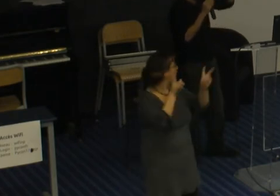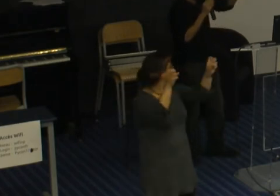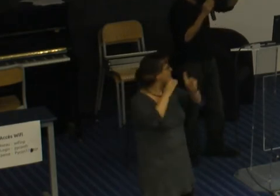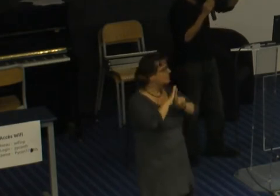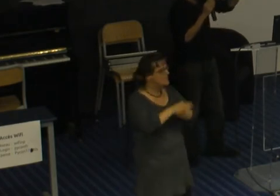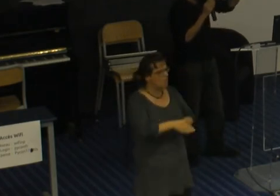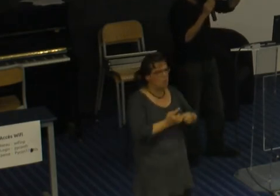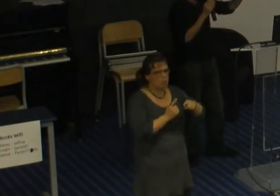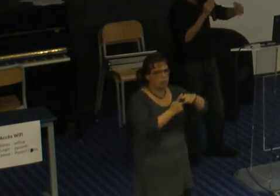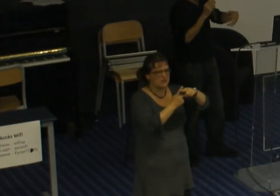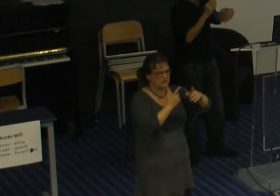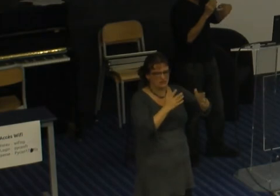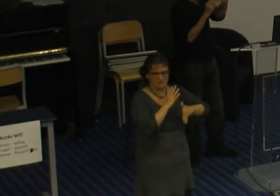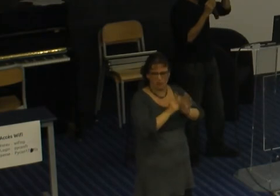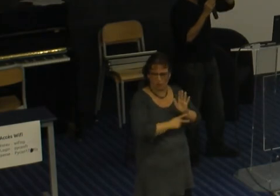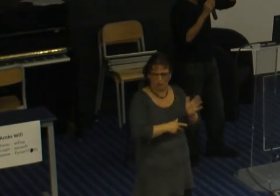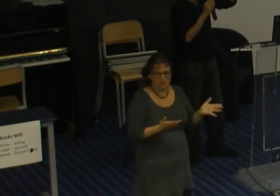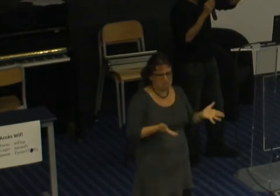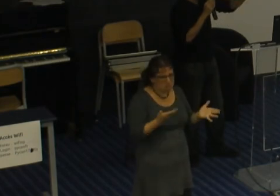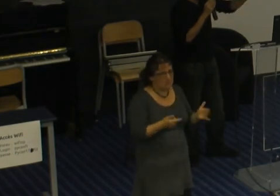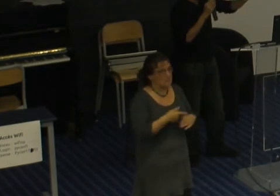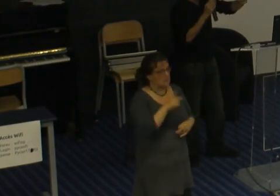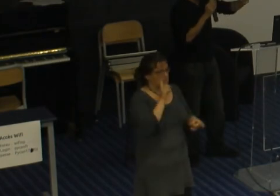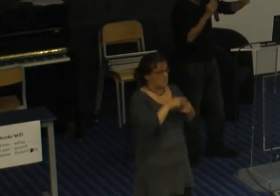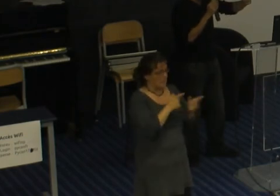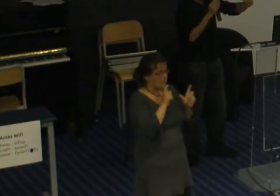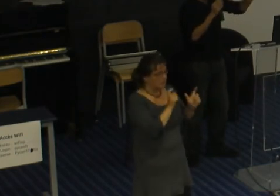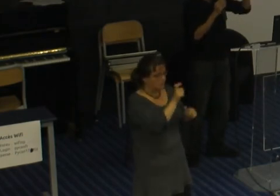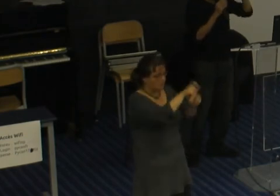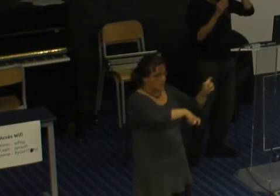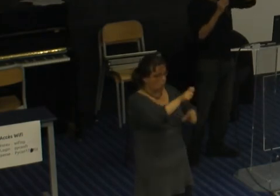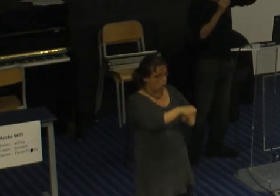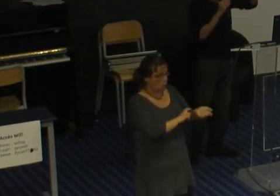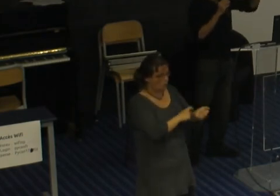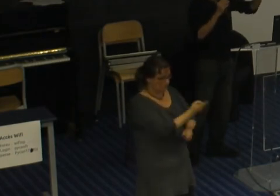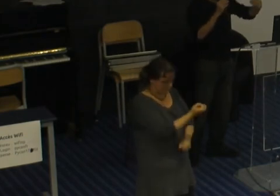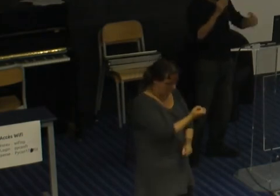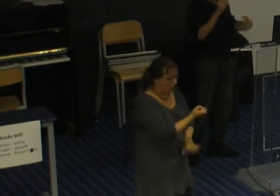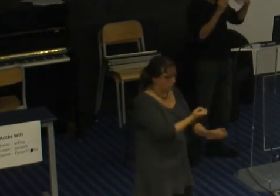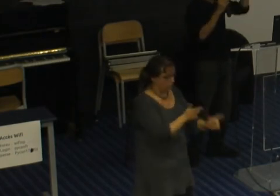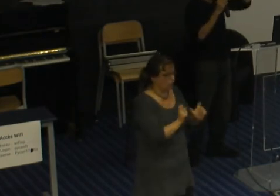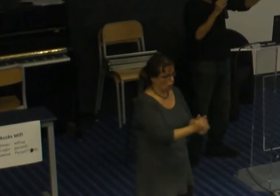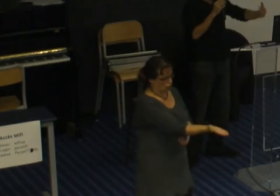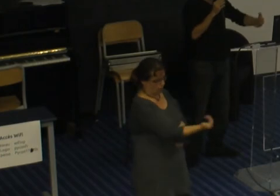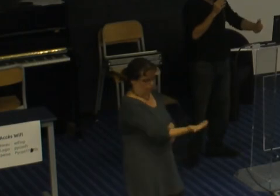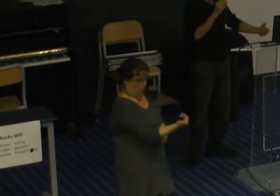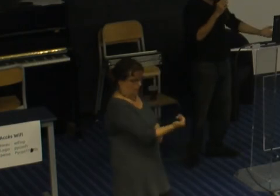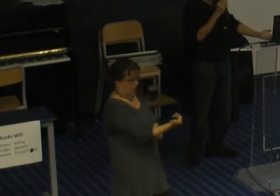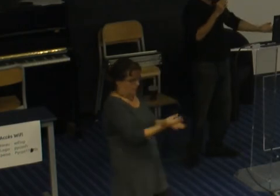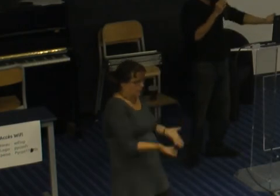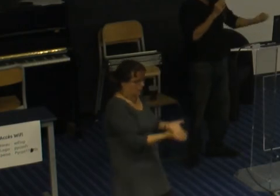à une meilleure éducation ils vont accéder à des meilleurs boulots par eux-mêmes et puis ensuite encourager d'autres